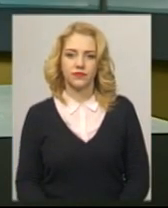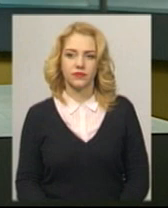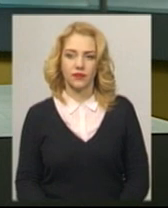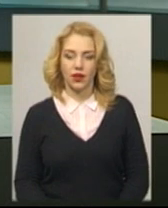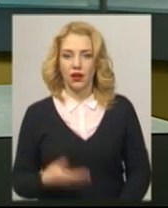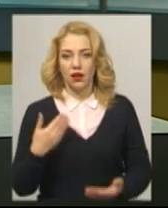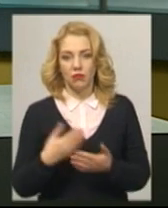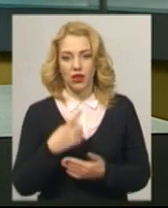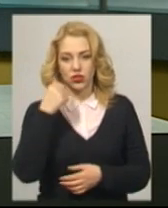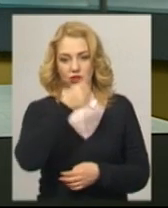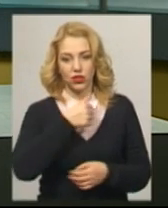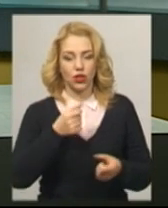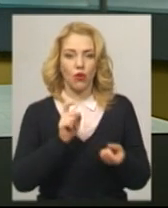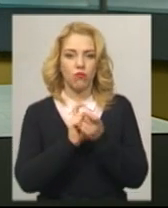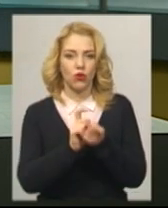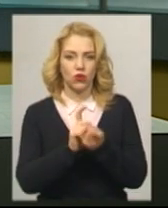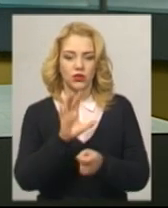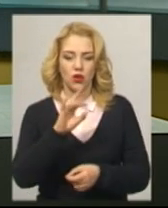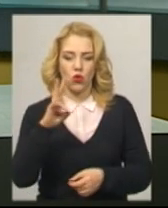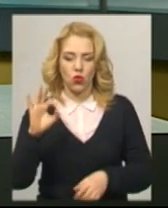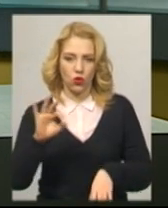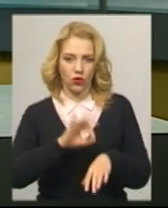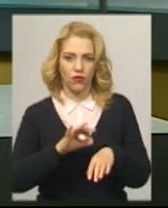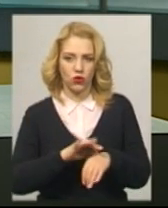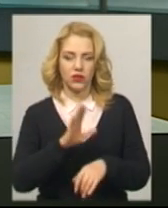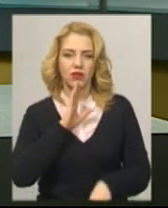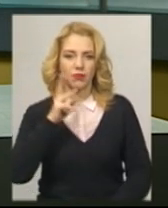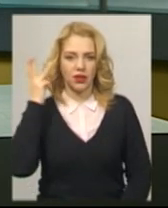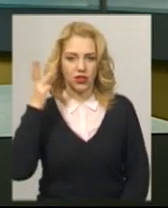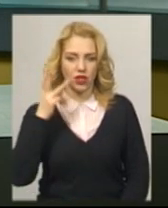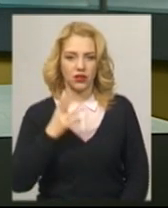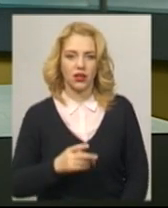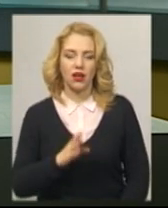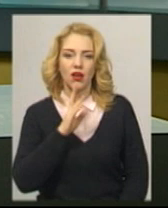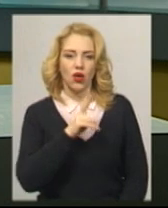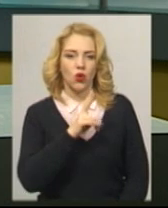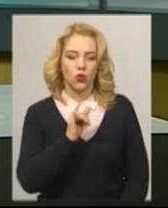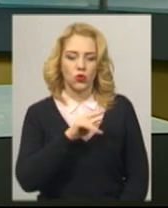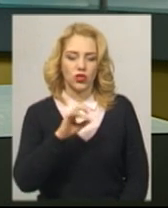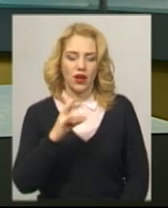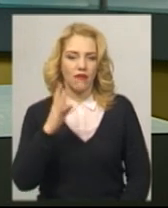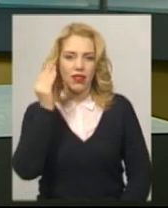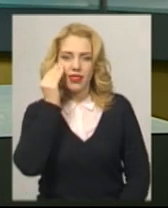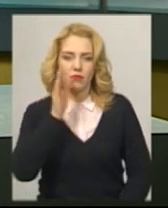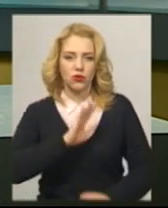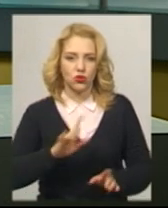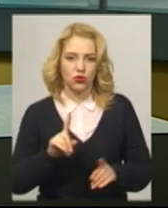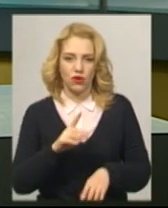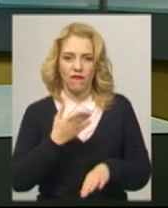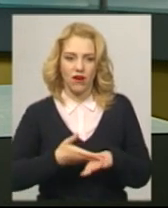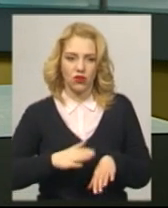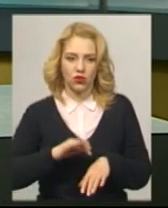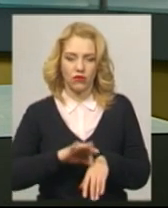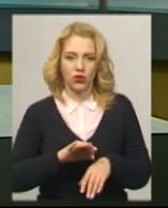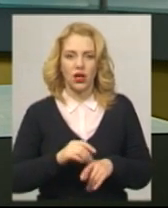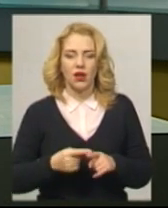Майже рік боролася з онкохворобою хмельничанка Ірина Кучерява. Каже, навіть не підозрювала, що важко хвора. Окрім періодичного